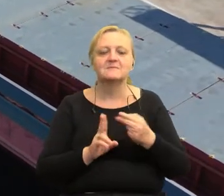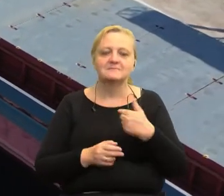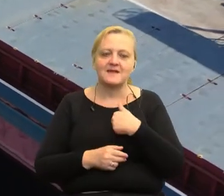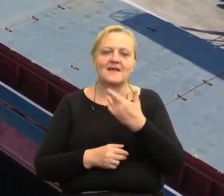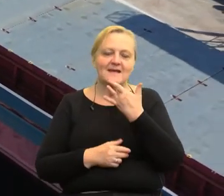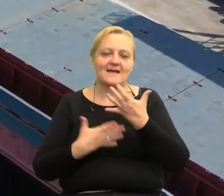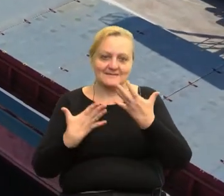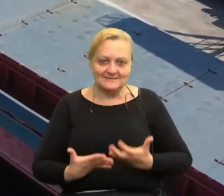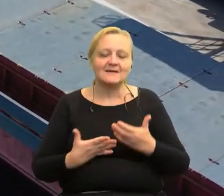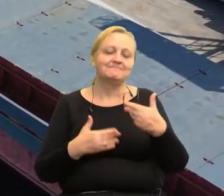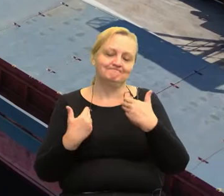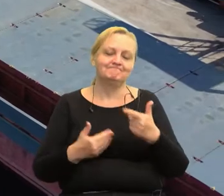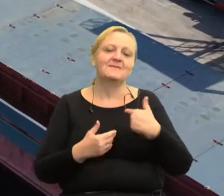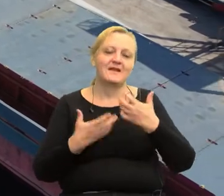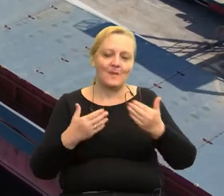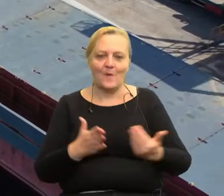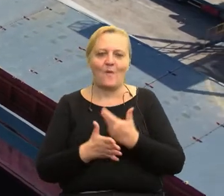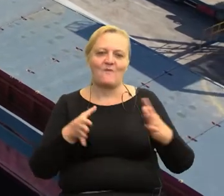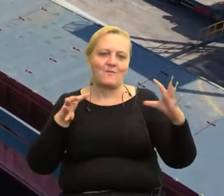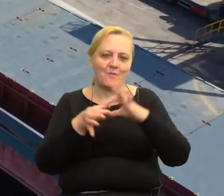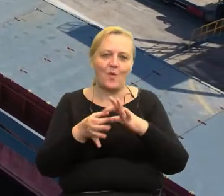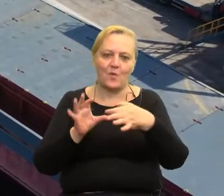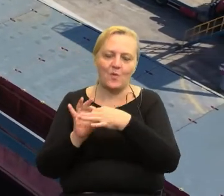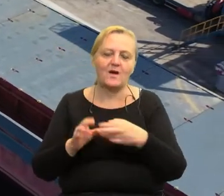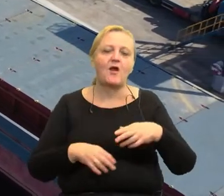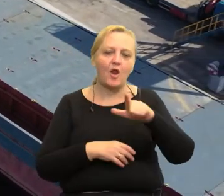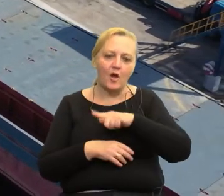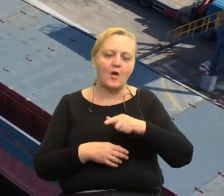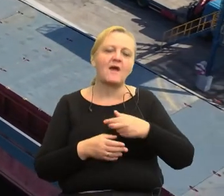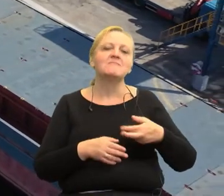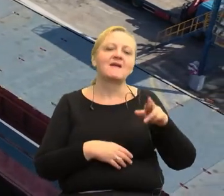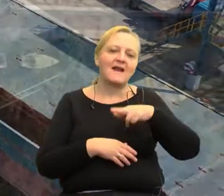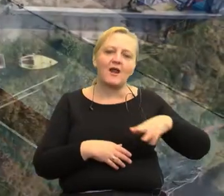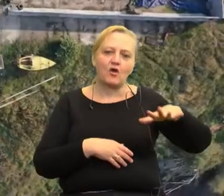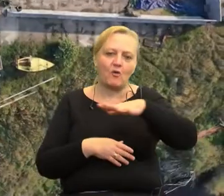dzięki nim uda się stworzyć nowe połączenia między lokalnymi i regionalnymi portami.